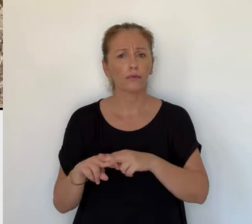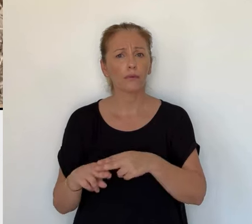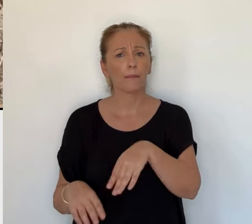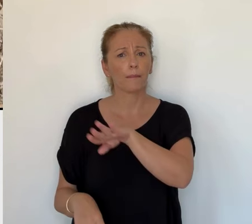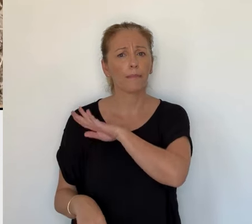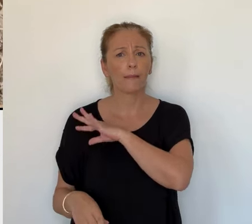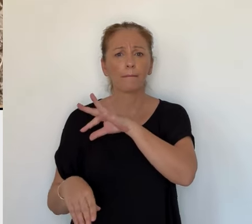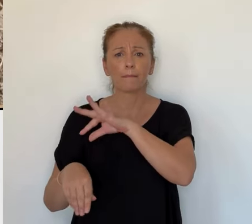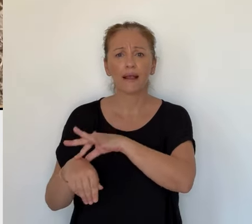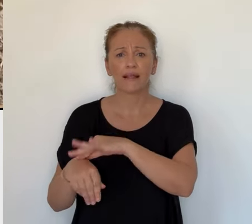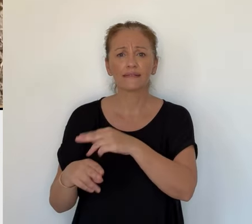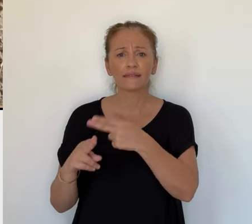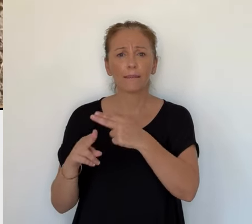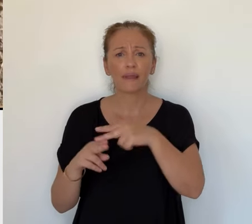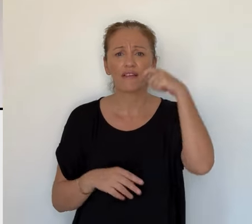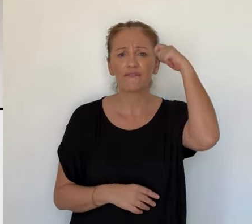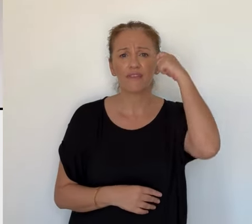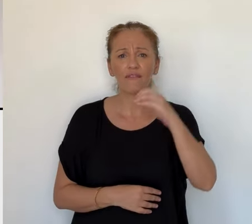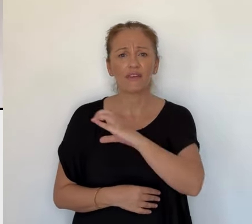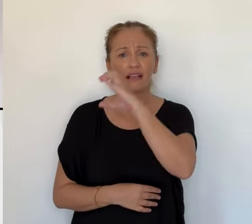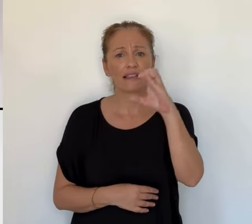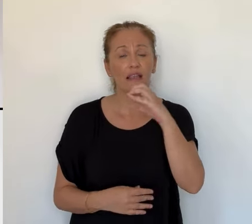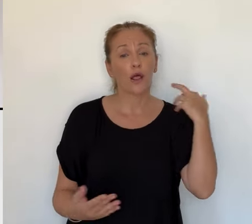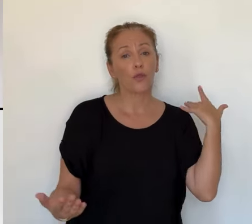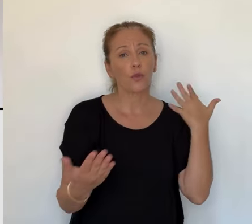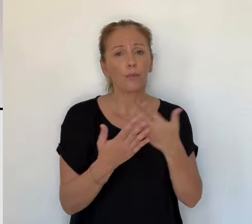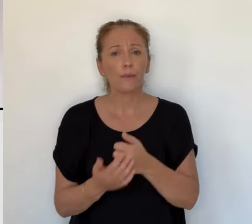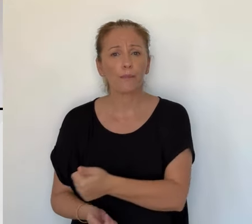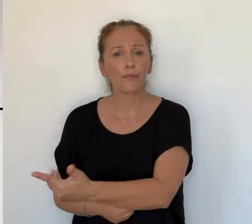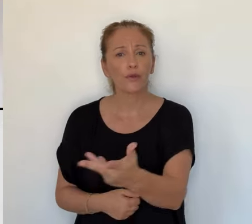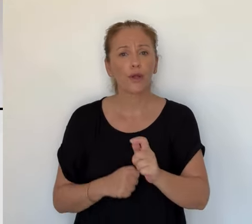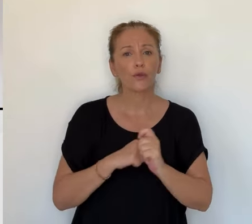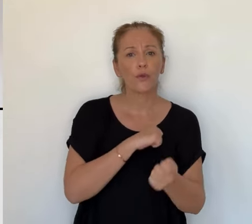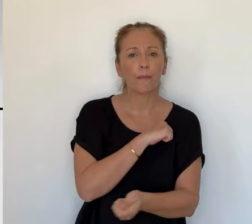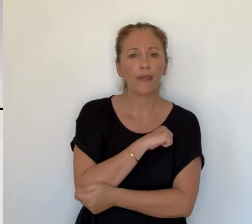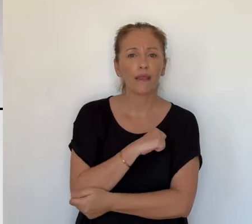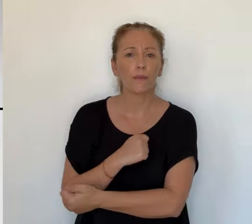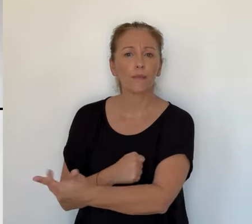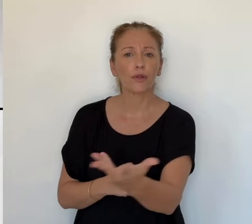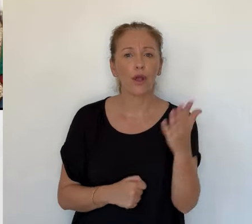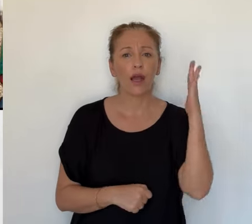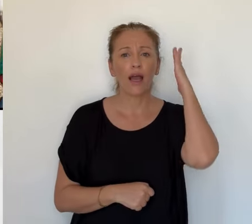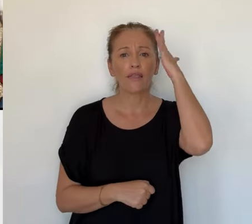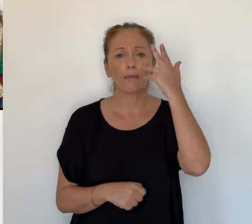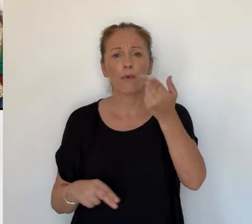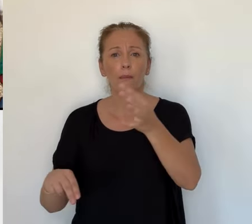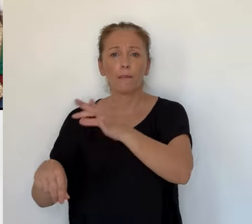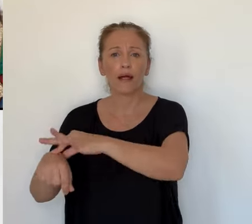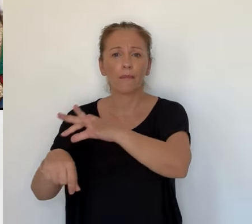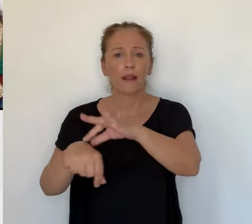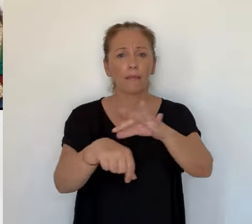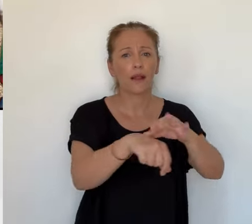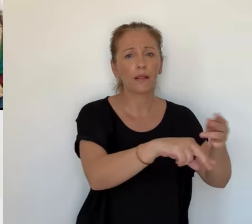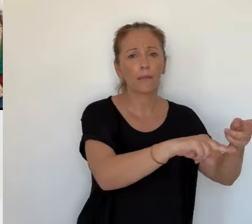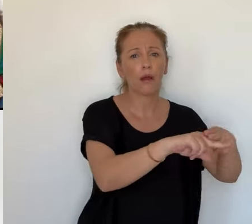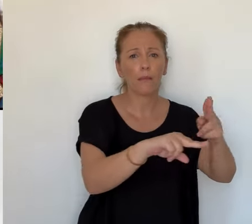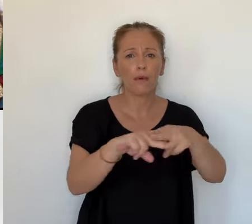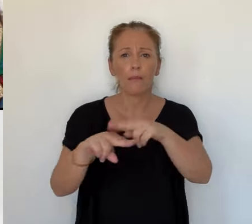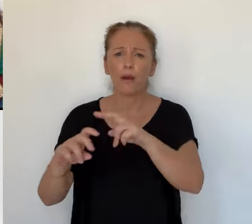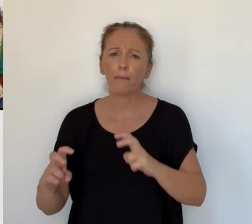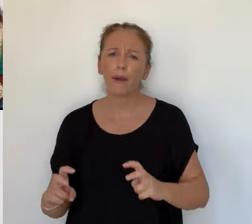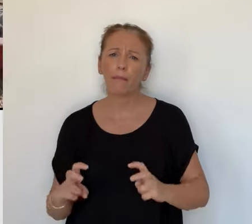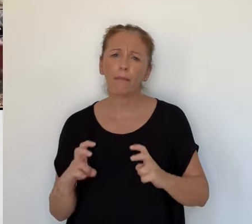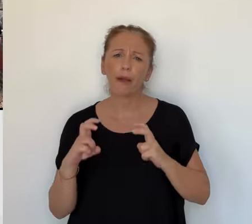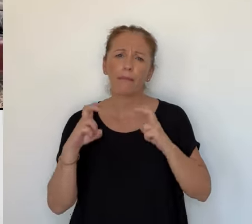sont le quotidien des éleveurs et le bilan des bêtes terrassées par la fièvre catarale ne cesse de s'alourdir. D'après les services de l'Etat,